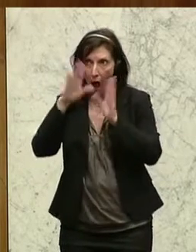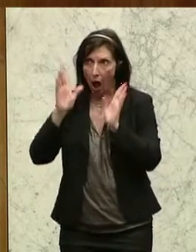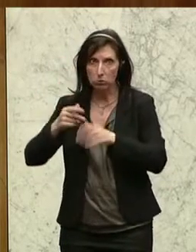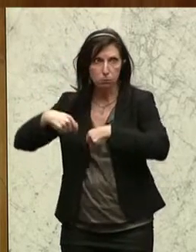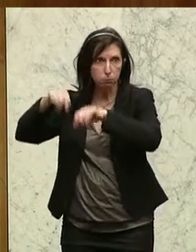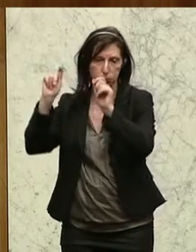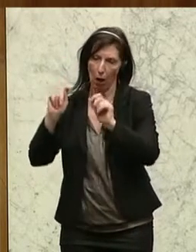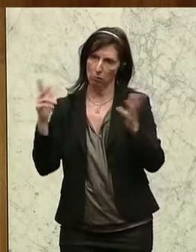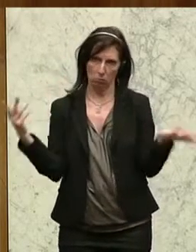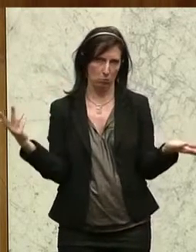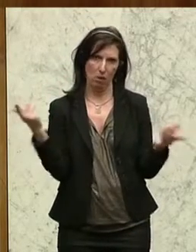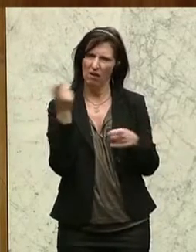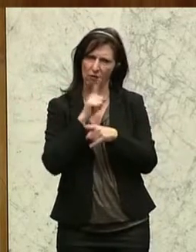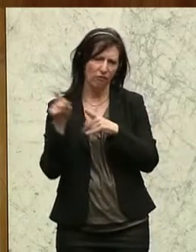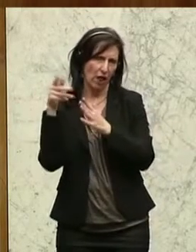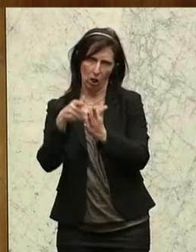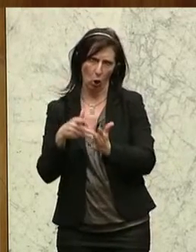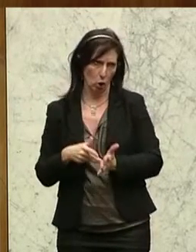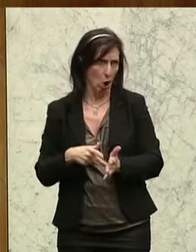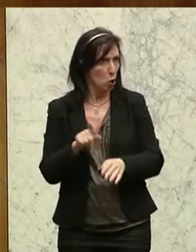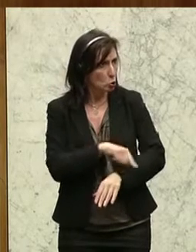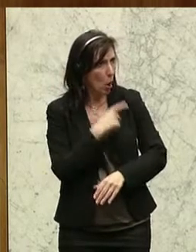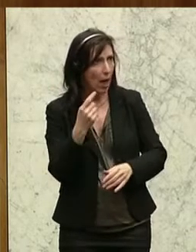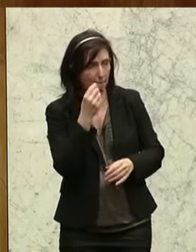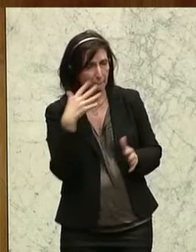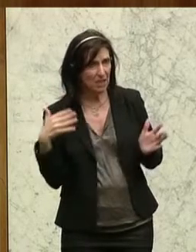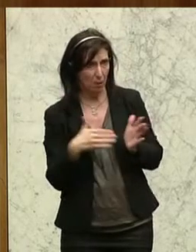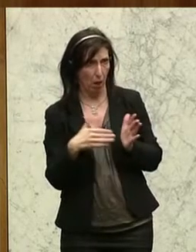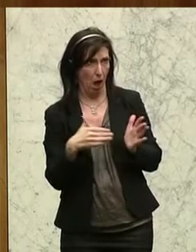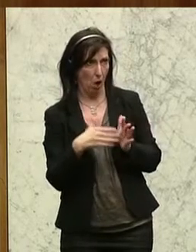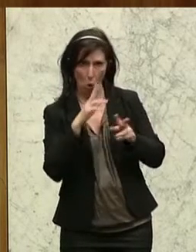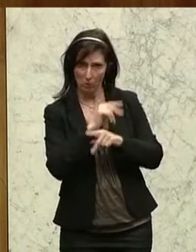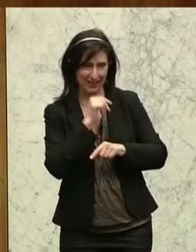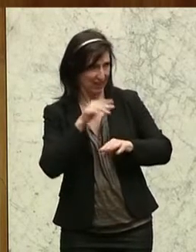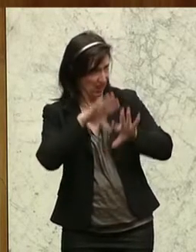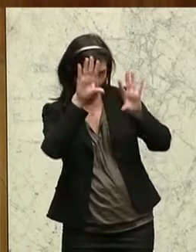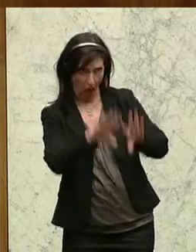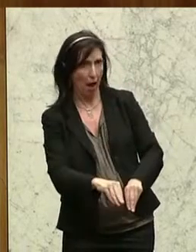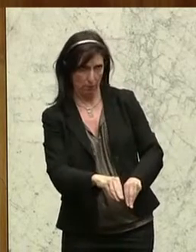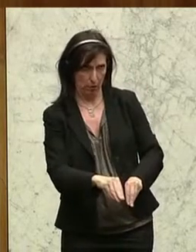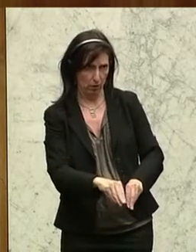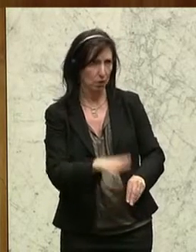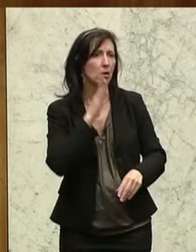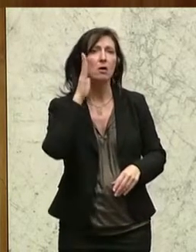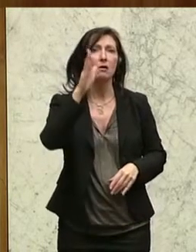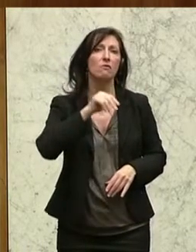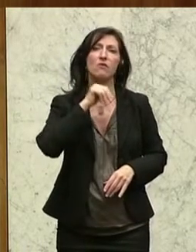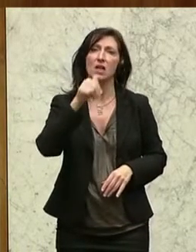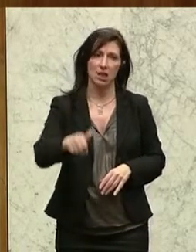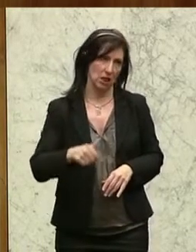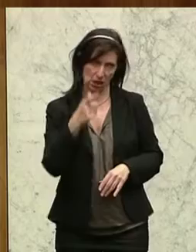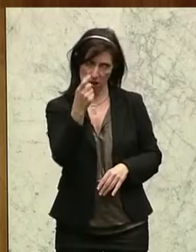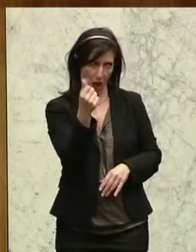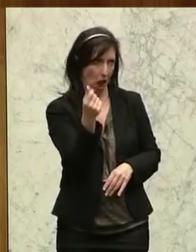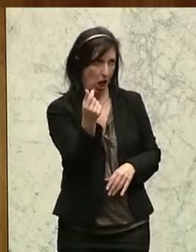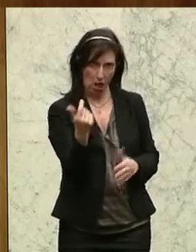Wille zur Kontrolle. Und solange diese Missbräuche in Österreich nicht abgestellt sind, werden wir auch kein Geld für weitere Pensionsmaßnahmen